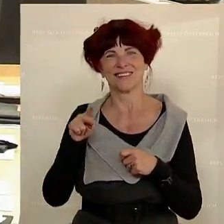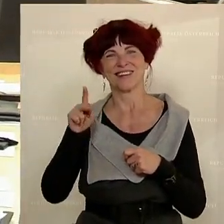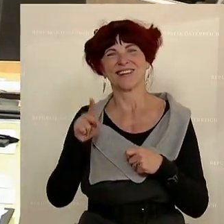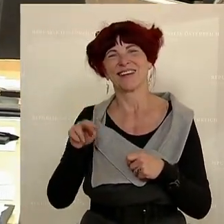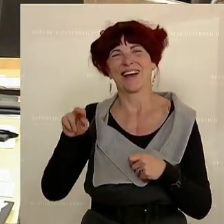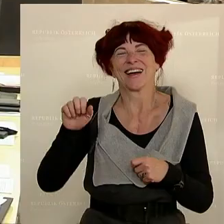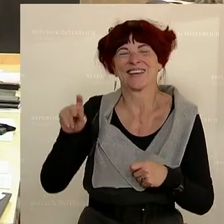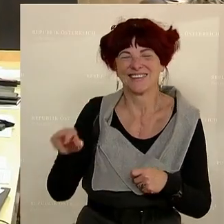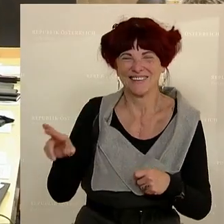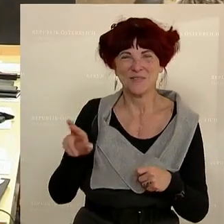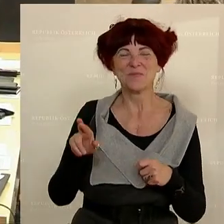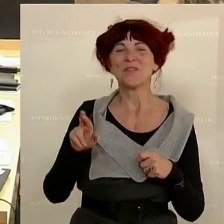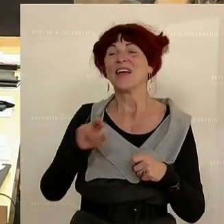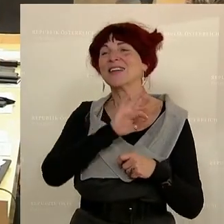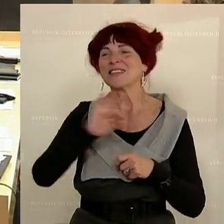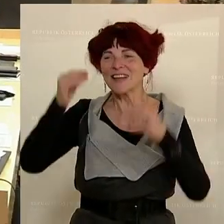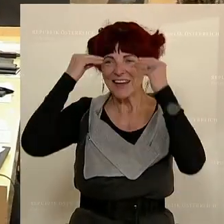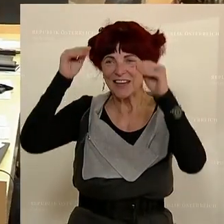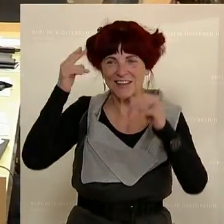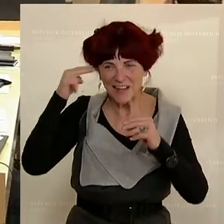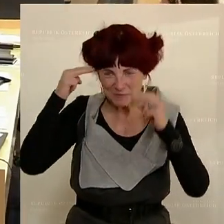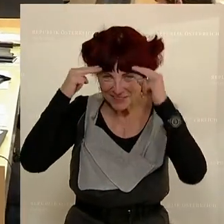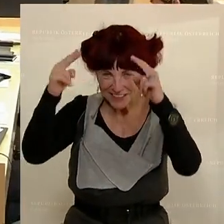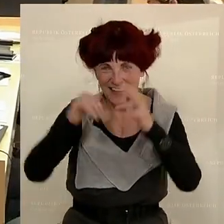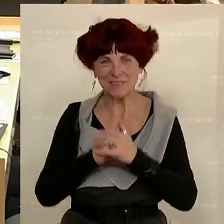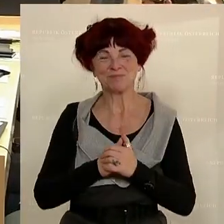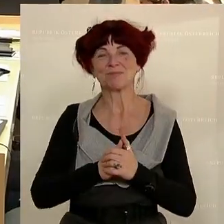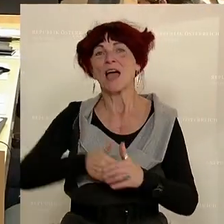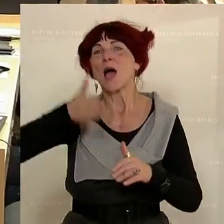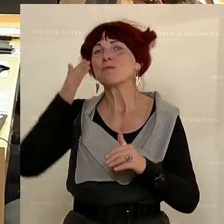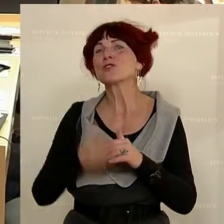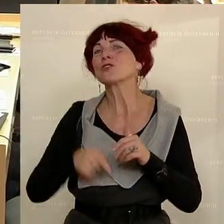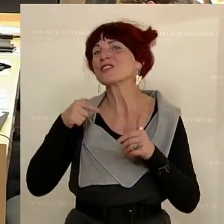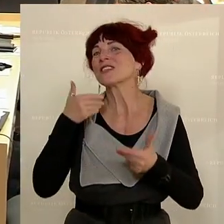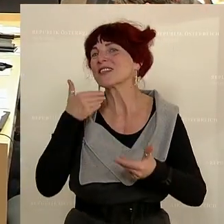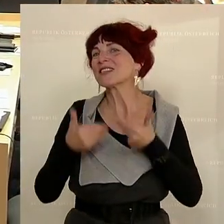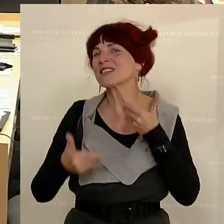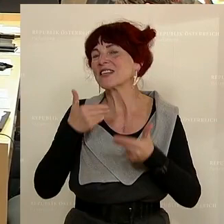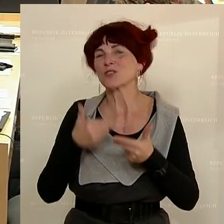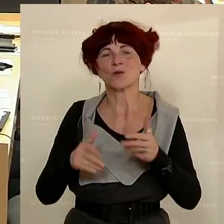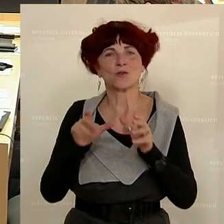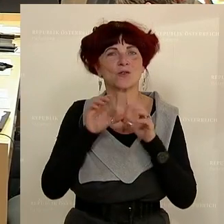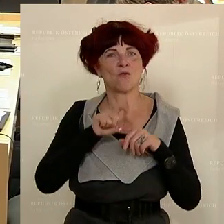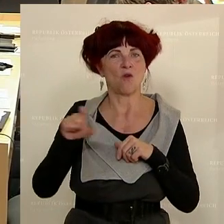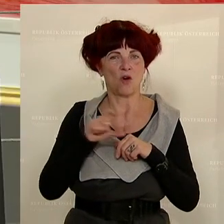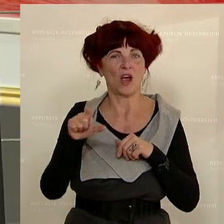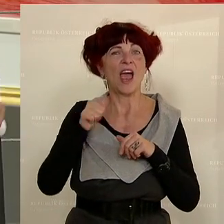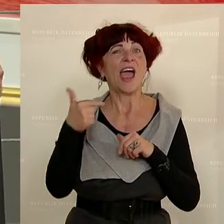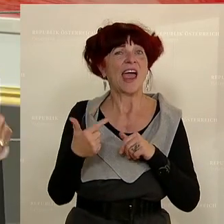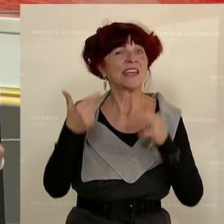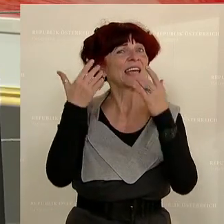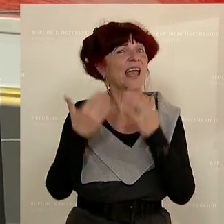geehrte Damen und Herren, am Schluss dieser Sitzungswoche können wir jetzt noch über einige Rechnungshofberichte sprechen.